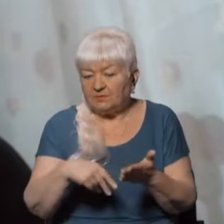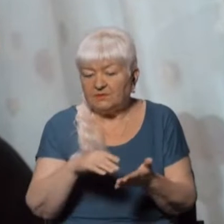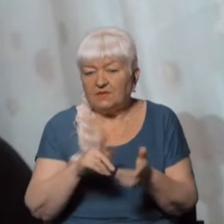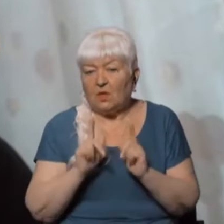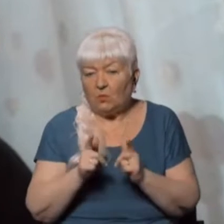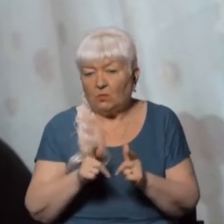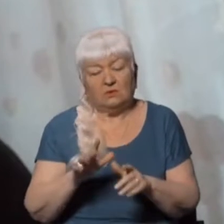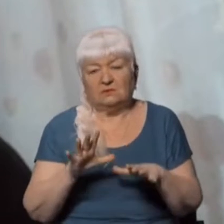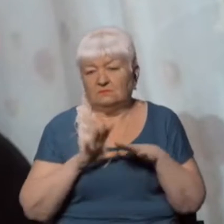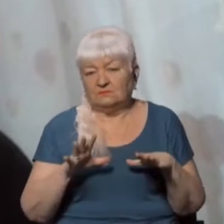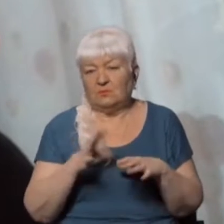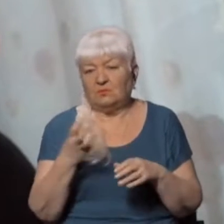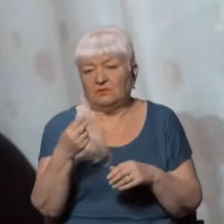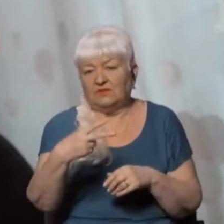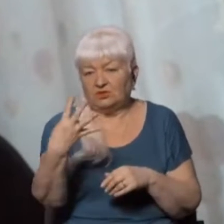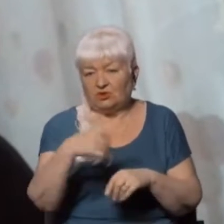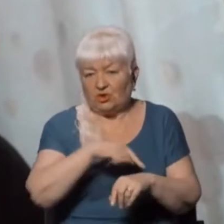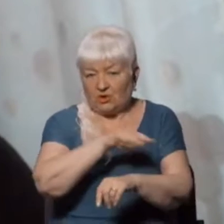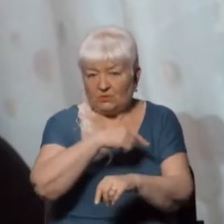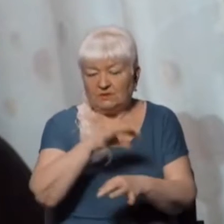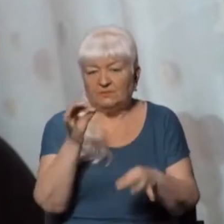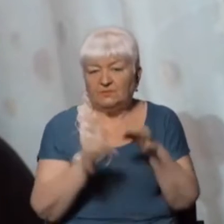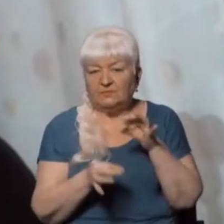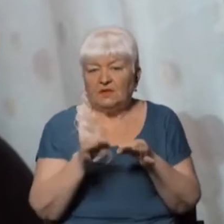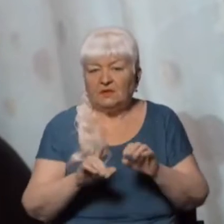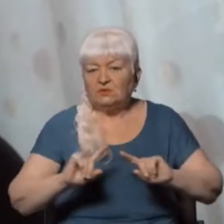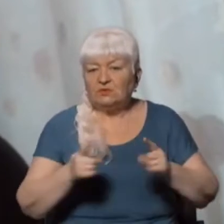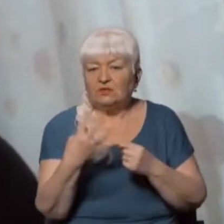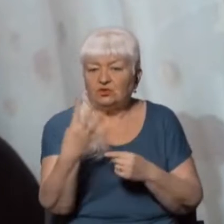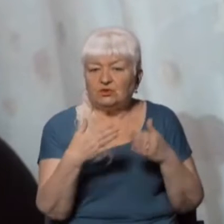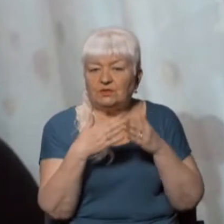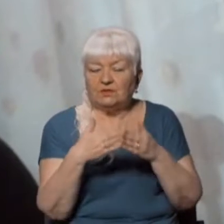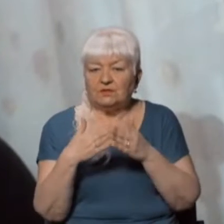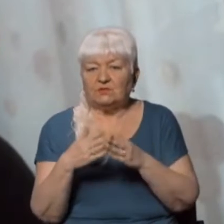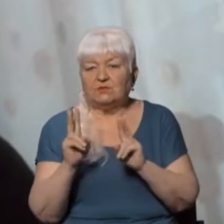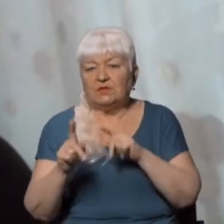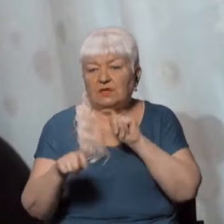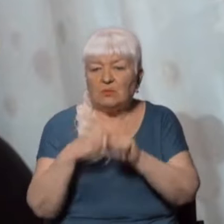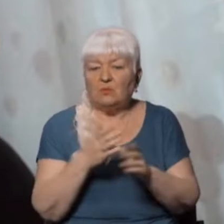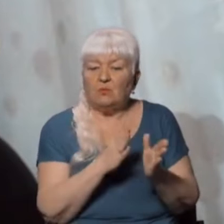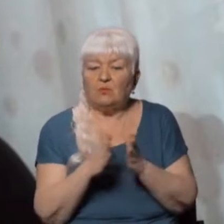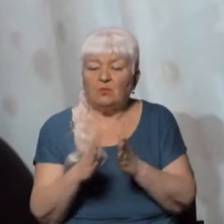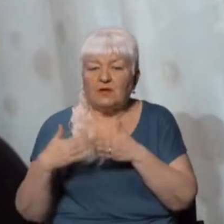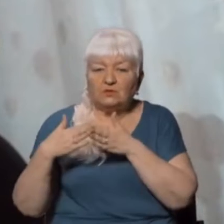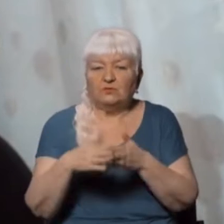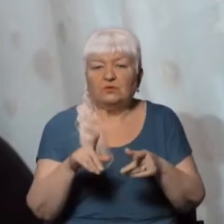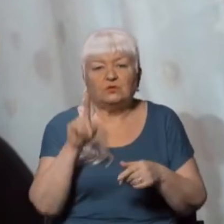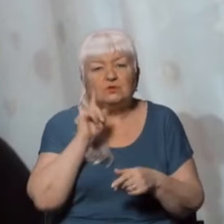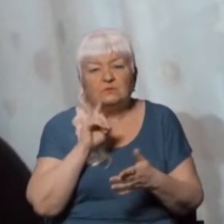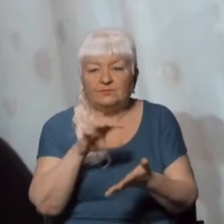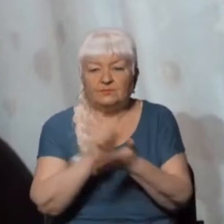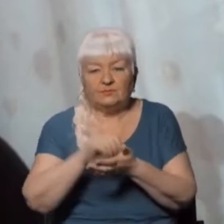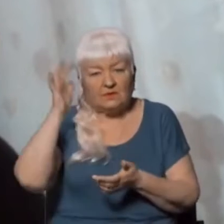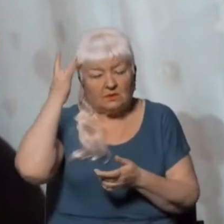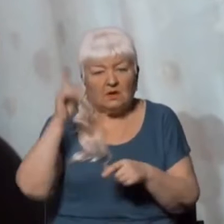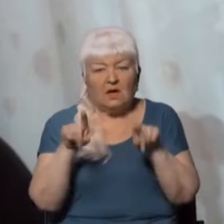години. Суд заарештував 4 судна, які порушили порядок в'їзду та виїзду до тимчасово окупованого Криму, а також